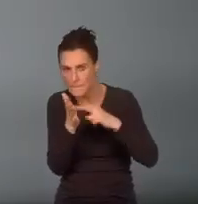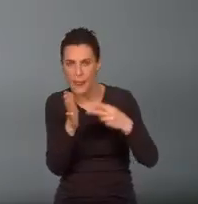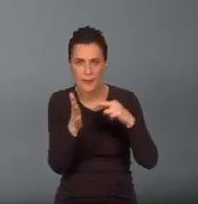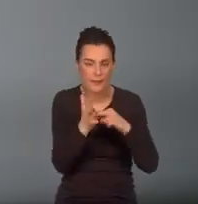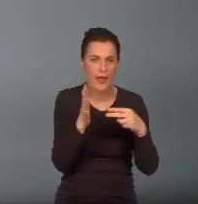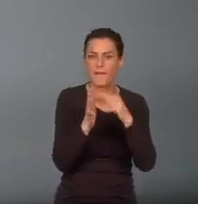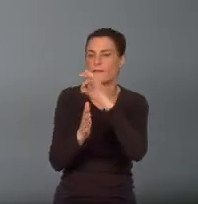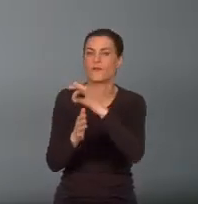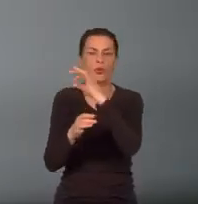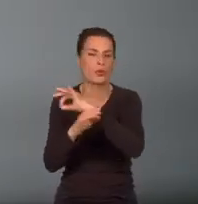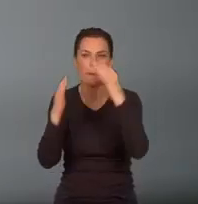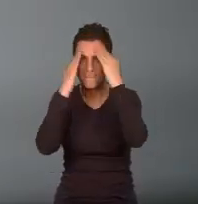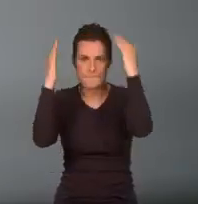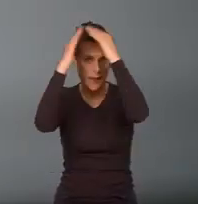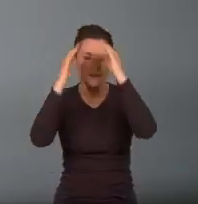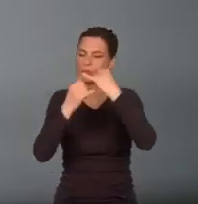papieski plan.